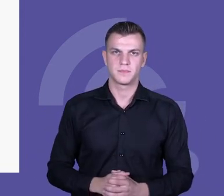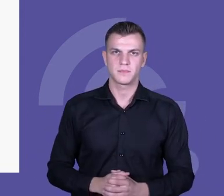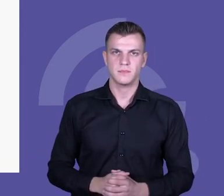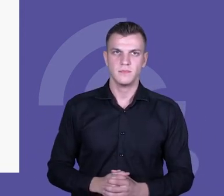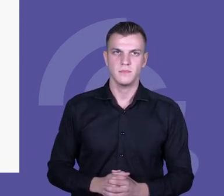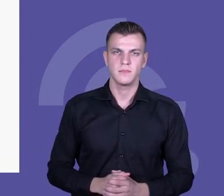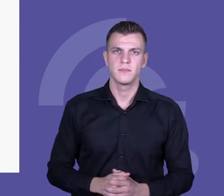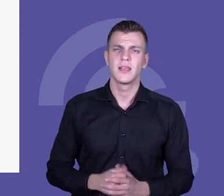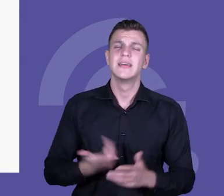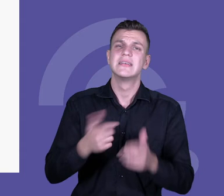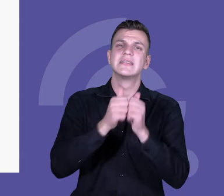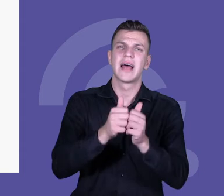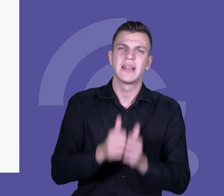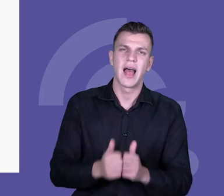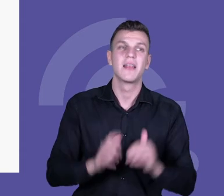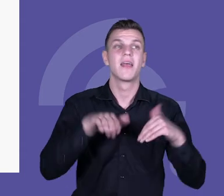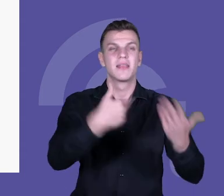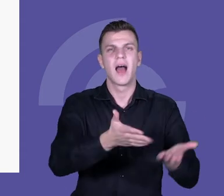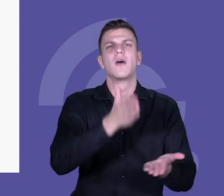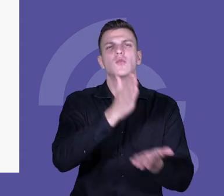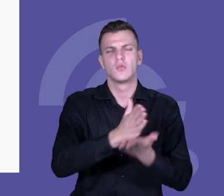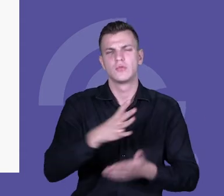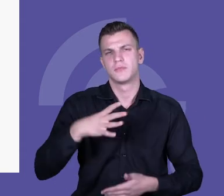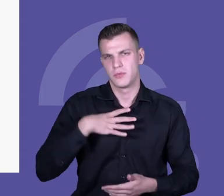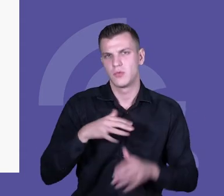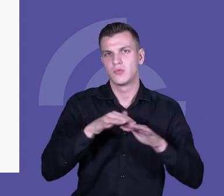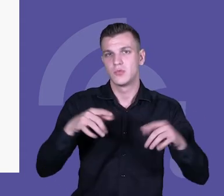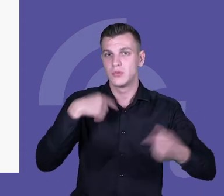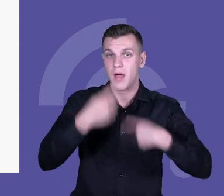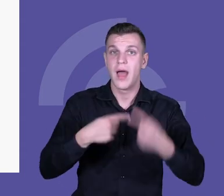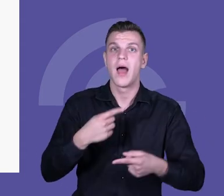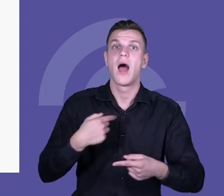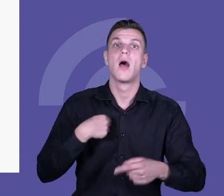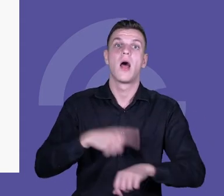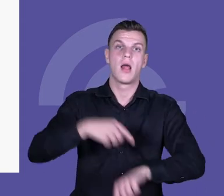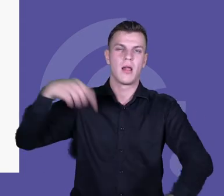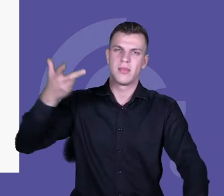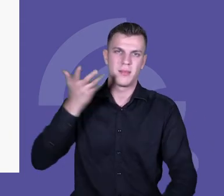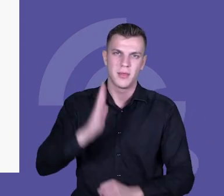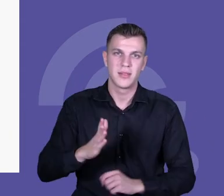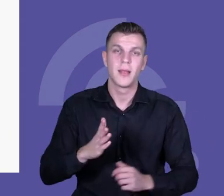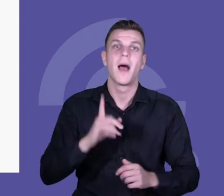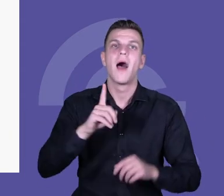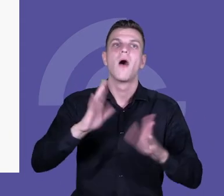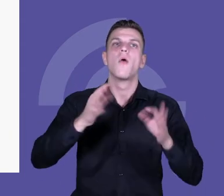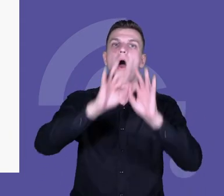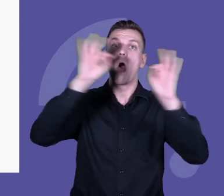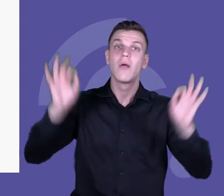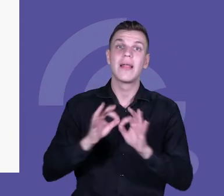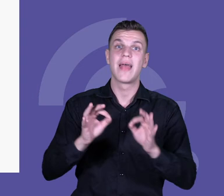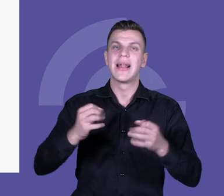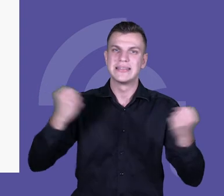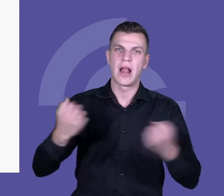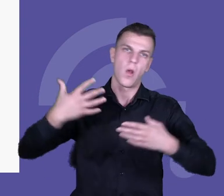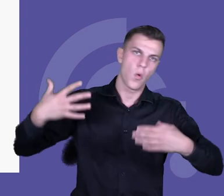interdyscyplinarnych było już wiele, więc zaoszczędzę troszeczkę czasu i nie będę o nich mówił, ale w zadaniach interdyscyplinarnych staraliśmy się te wszystkie podejścia połączyć, czy pokazać, jak